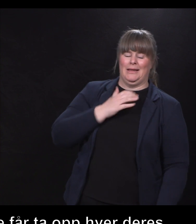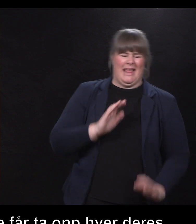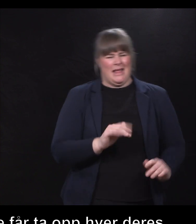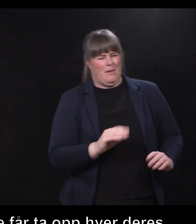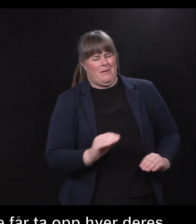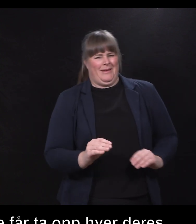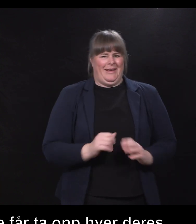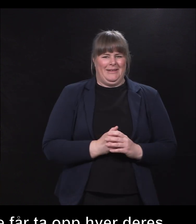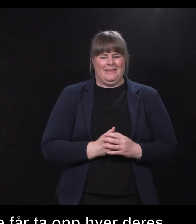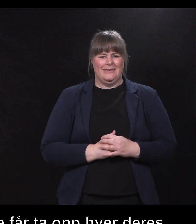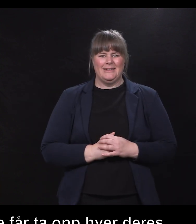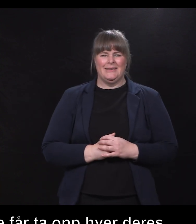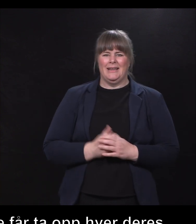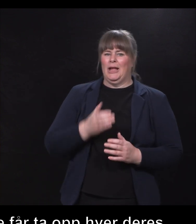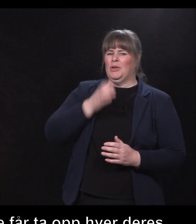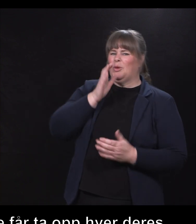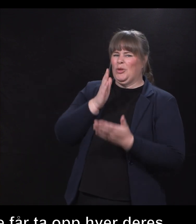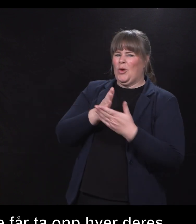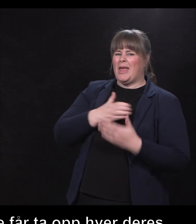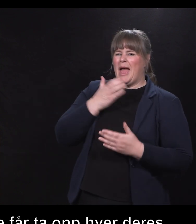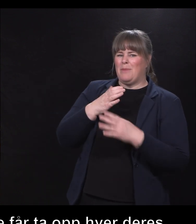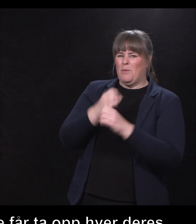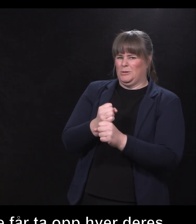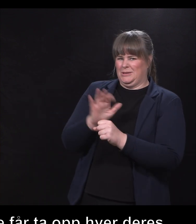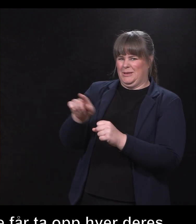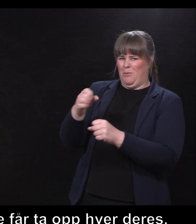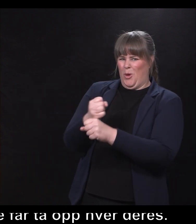tenkte jeg skulle si. Jeg har drukket nok eplemos på jobb, kanskje.